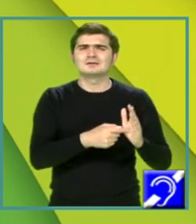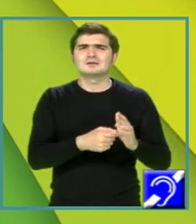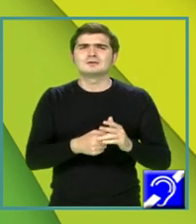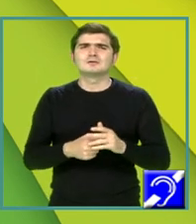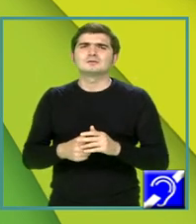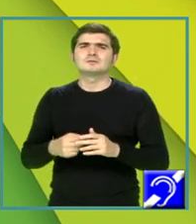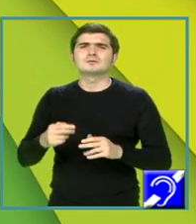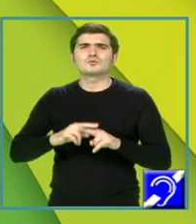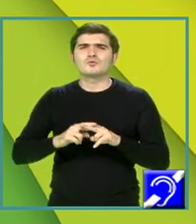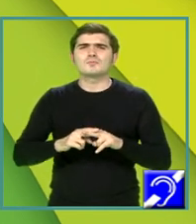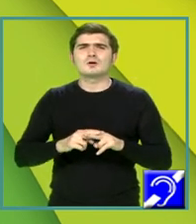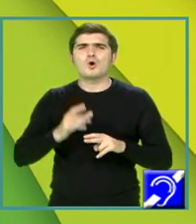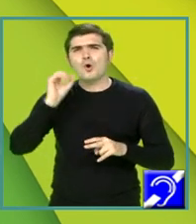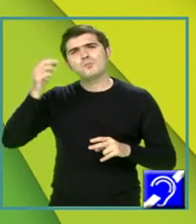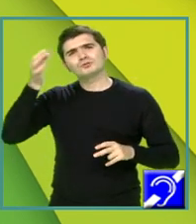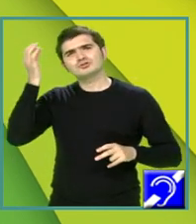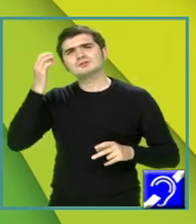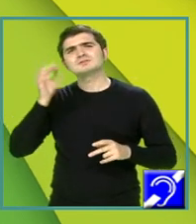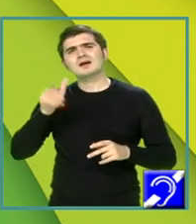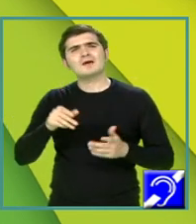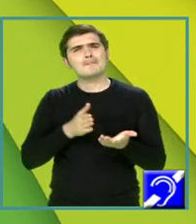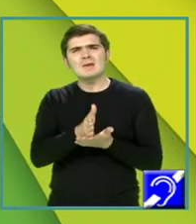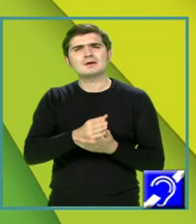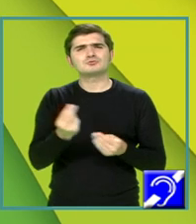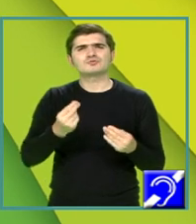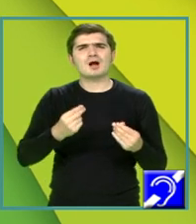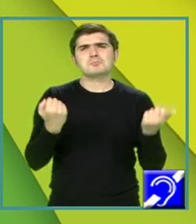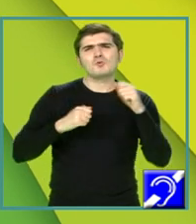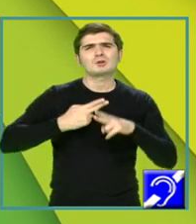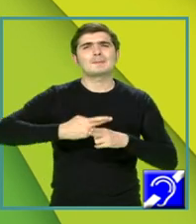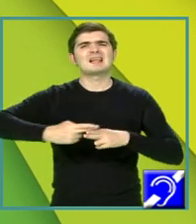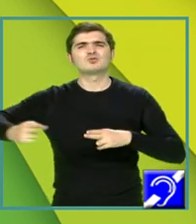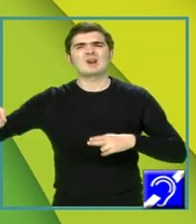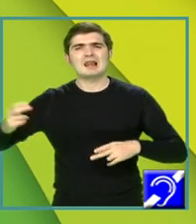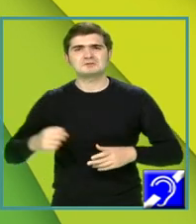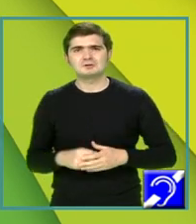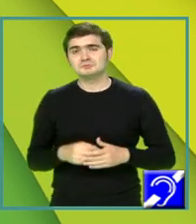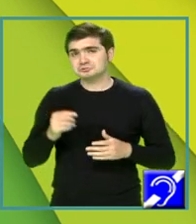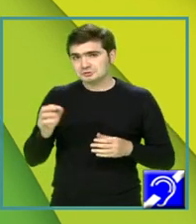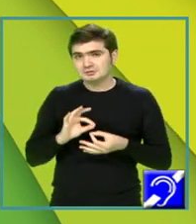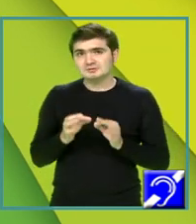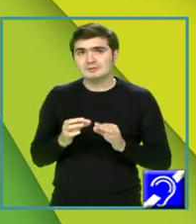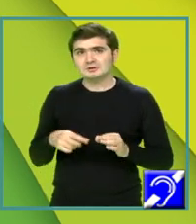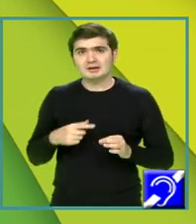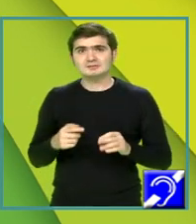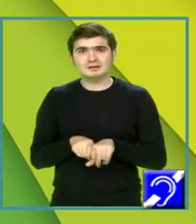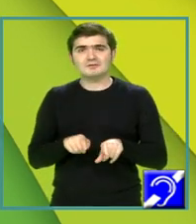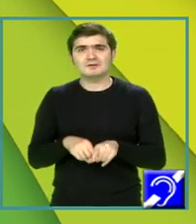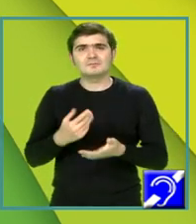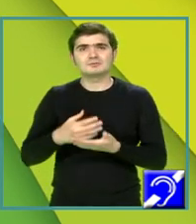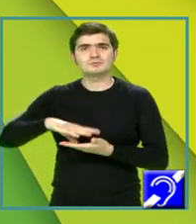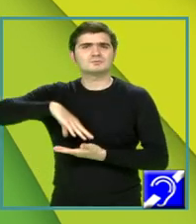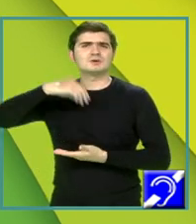savantul dădea dovadă și, de fapt, care, bineînțeles, este o caracteristică a spiritelor nobile,